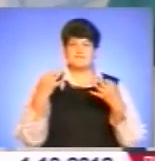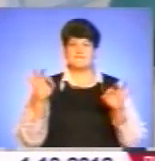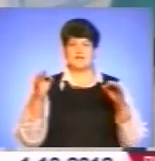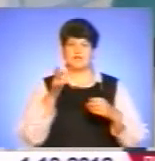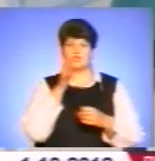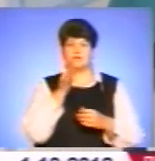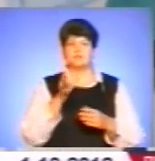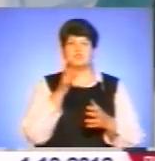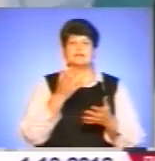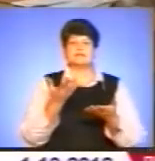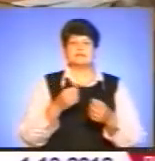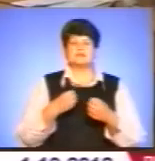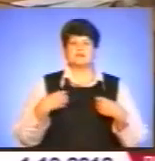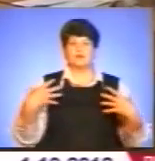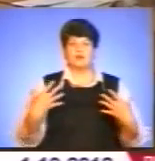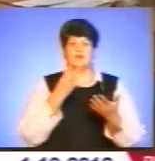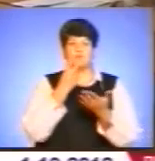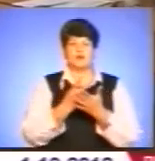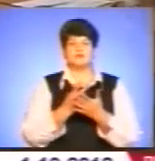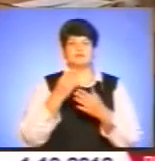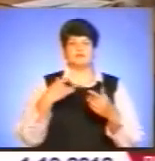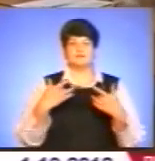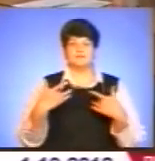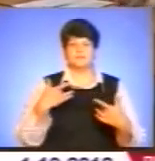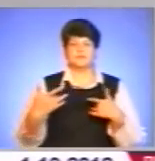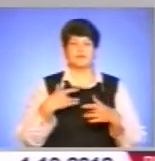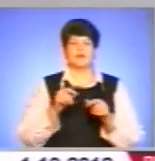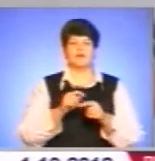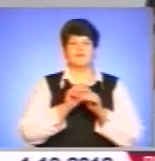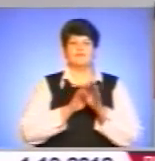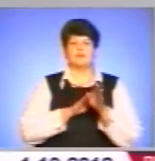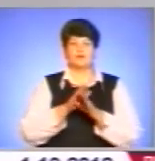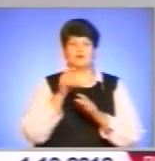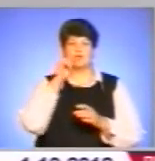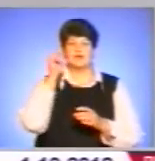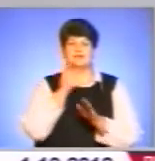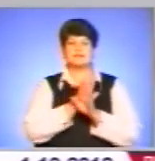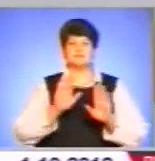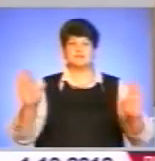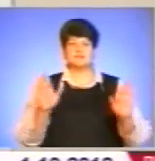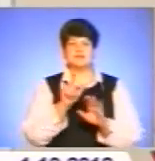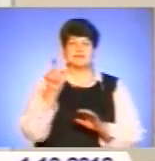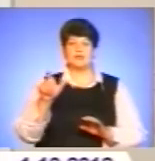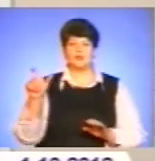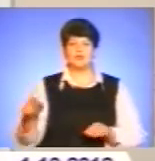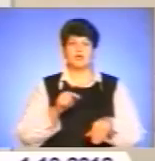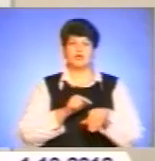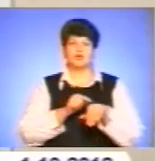святкування дорослі та діти танцювали, показували веселі вистави і виконували українські пісні. Ці люди чують серцем.